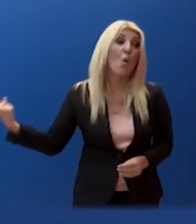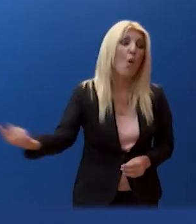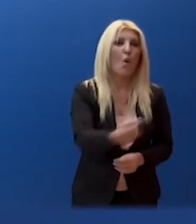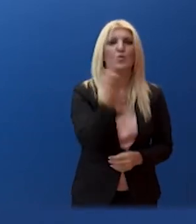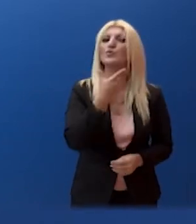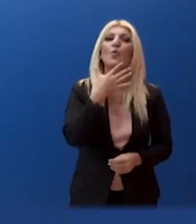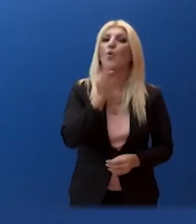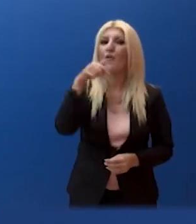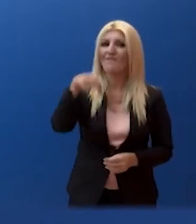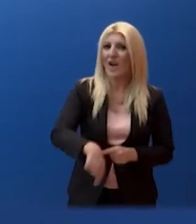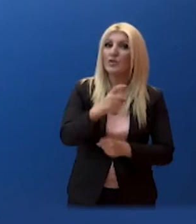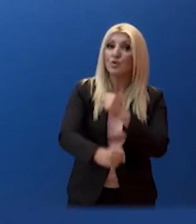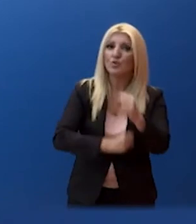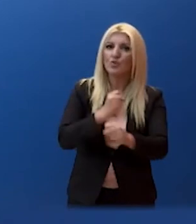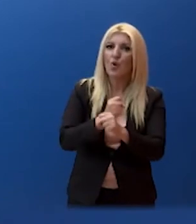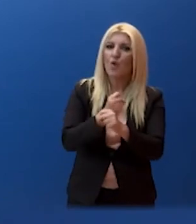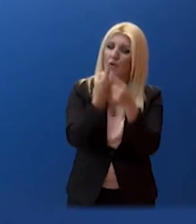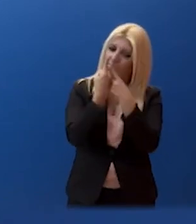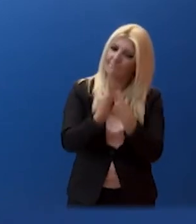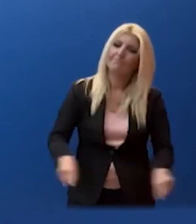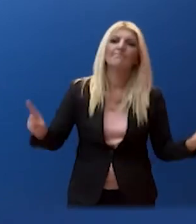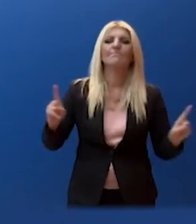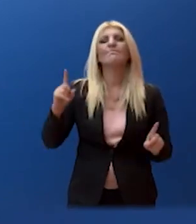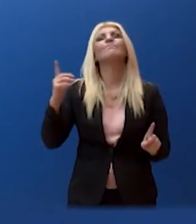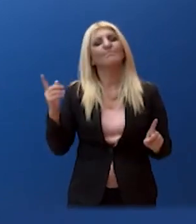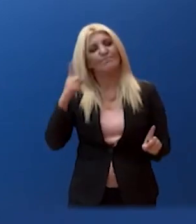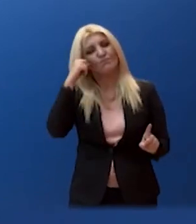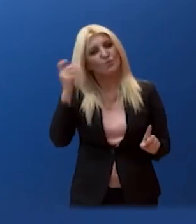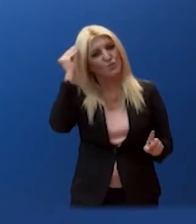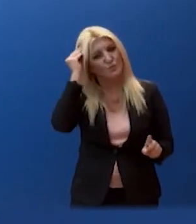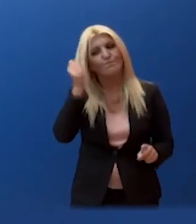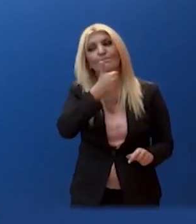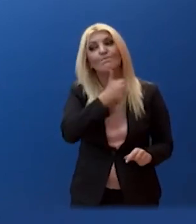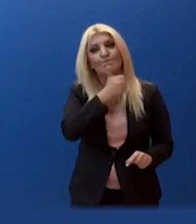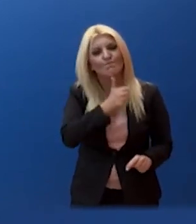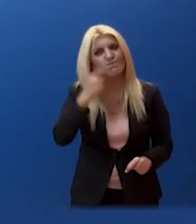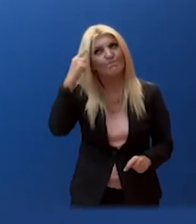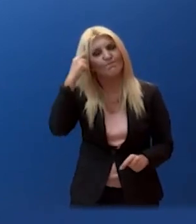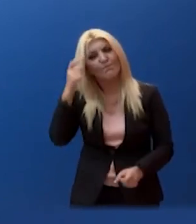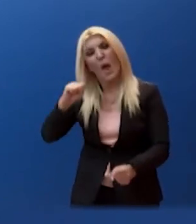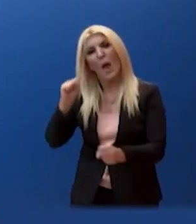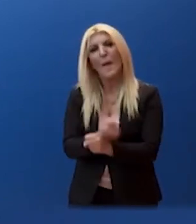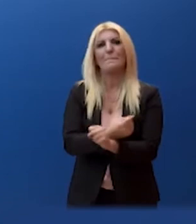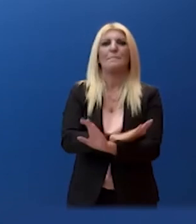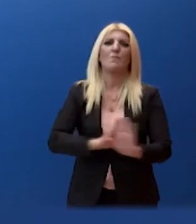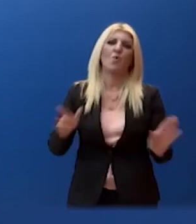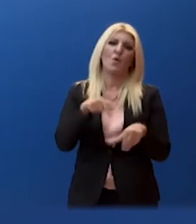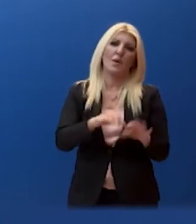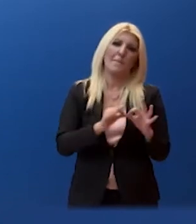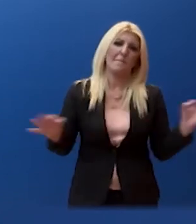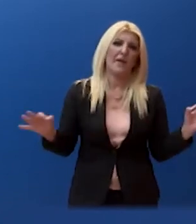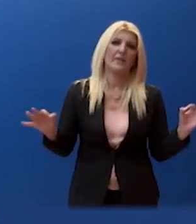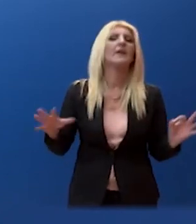απαιτεί από όλους υπομονή και επιμονή. Από την περιβρά της, η κυβέρνηση αναγνωρίζει ότι υπήρξε μία